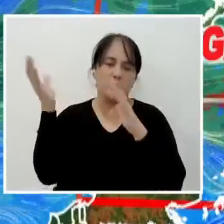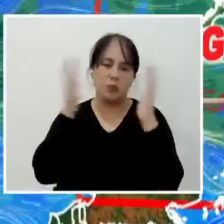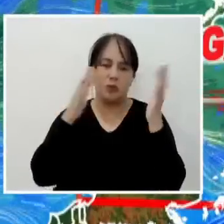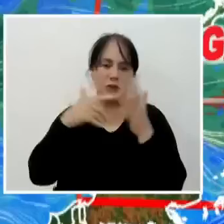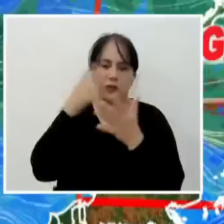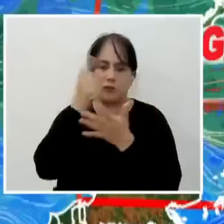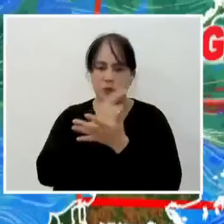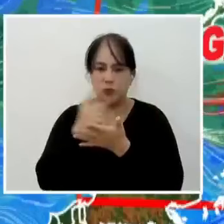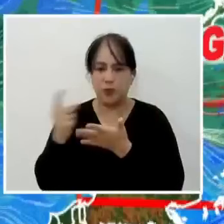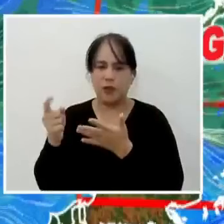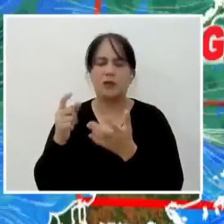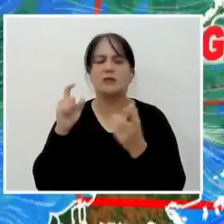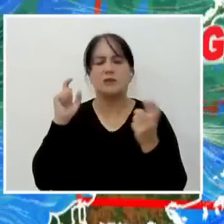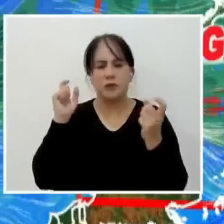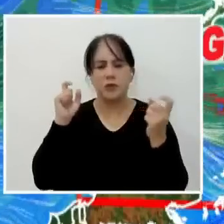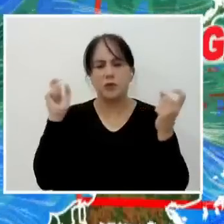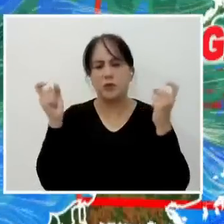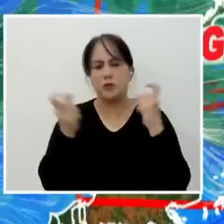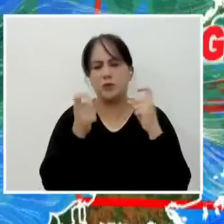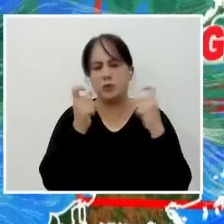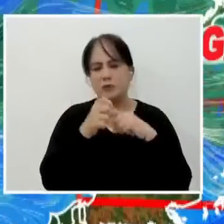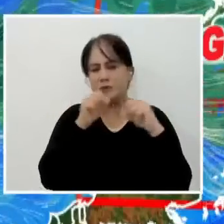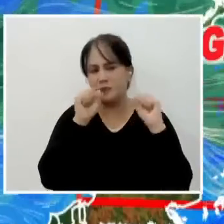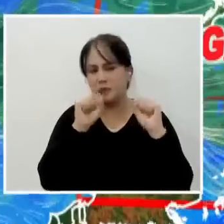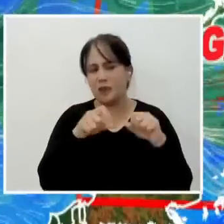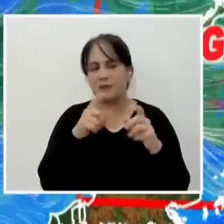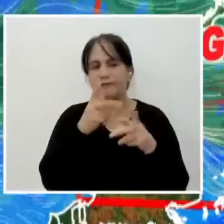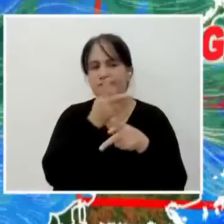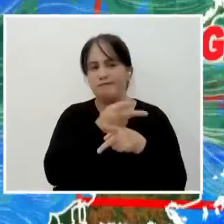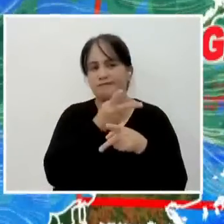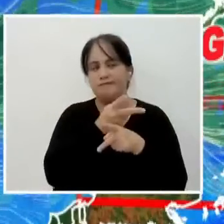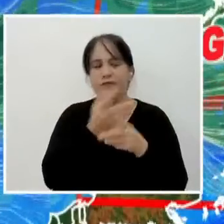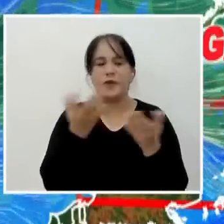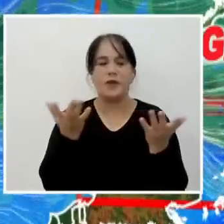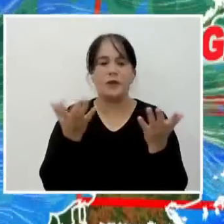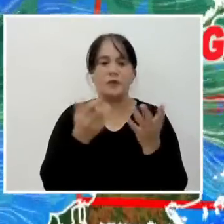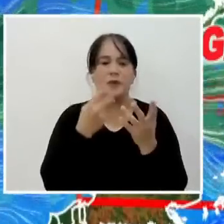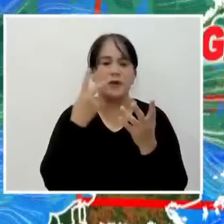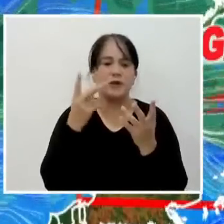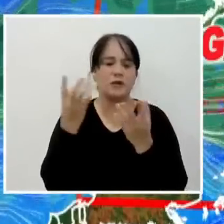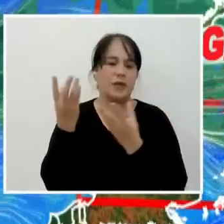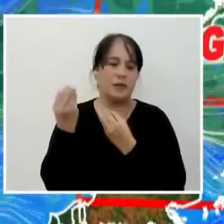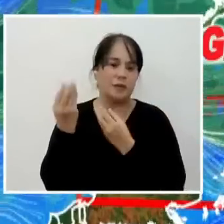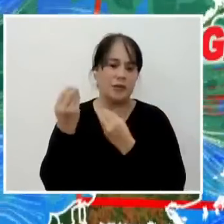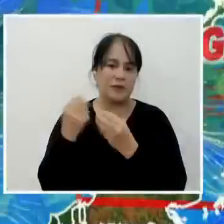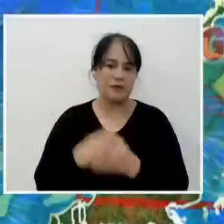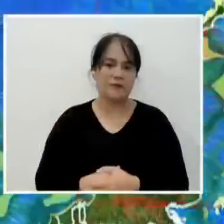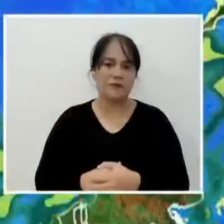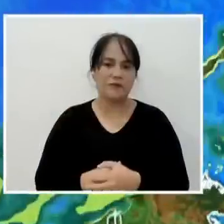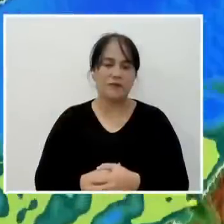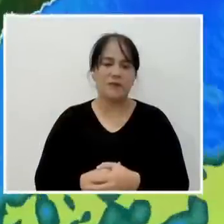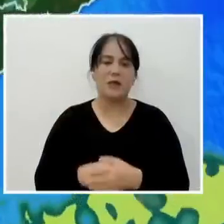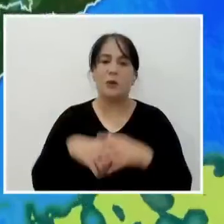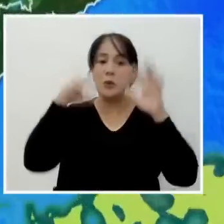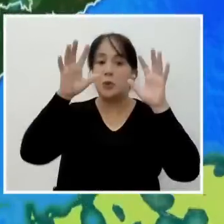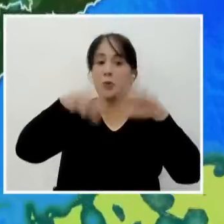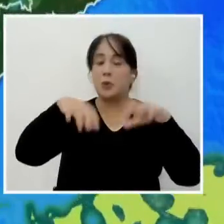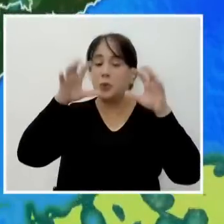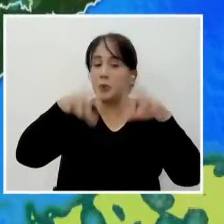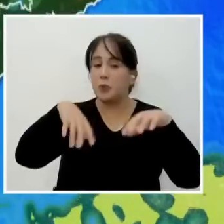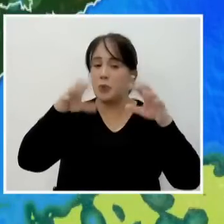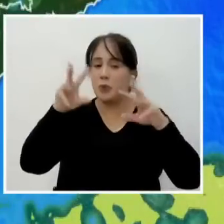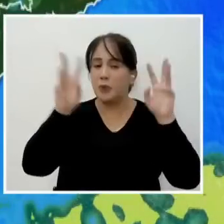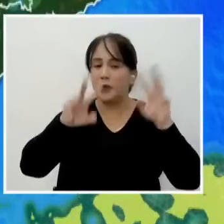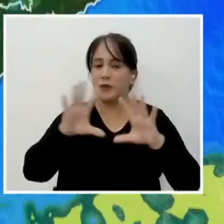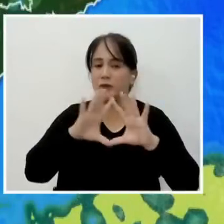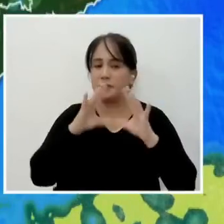ating pagtaya sa mga potensyal na sama ng panahon kaya manatili po nakaantabay para sa updates ukol rito. Sa rainfall forecast ng The Weather Company